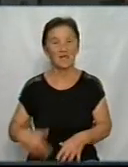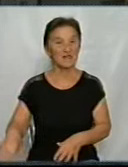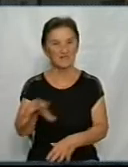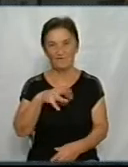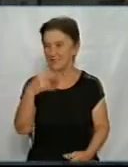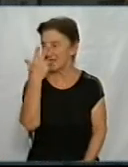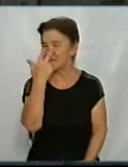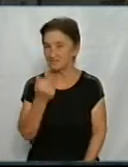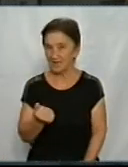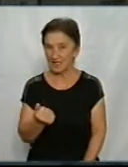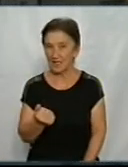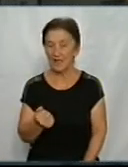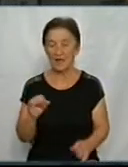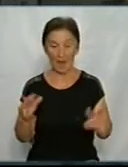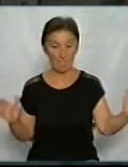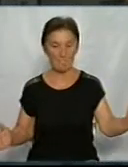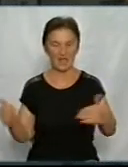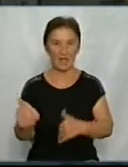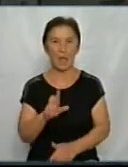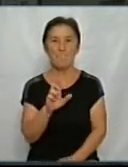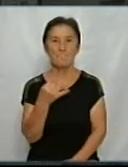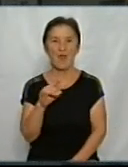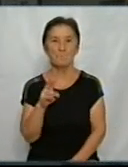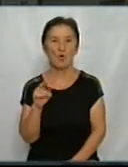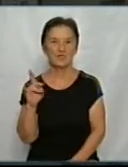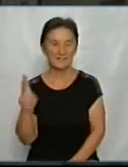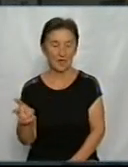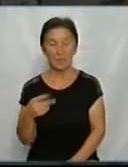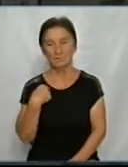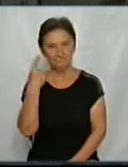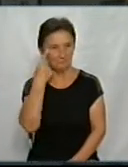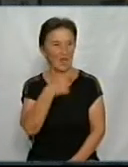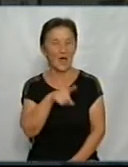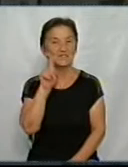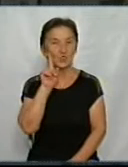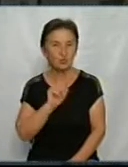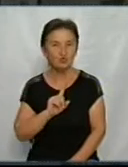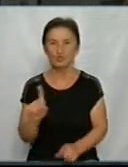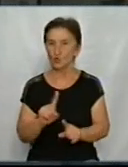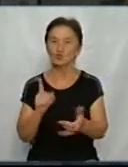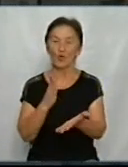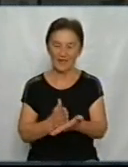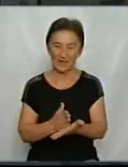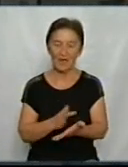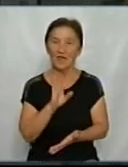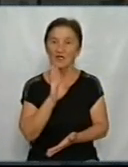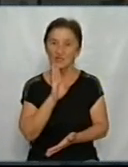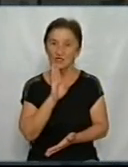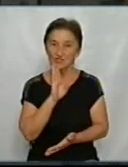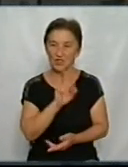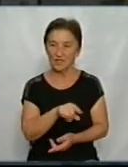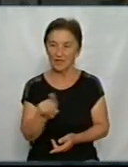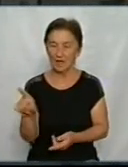до бебі-боксів. І на мою думку, що вони дуже зручно, що вони є. Жінкам також.